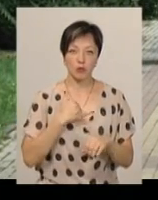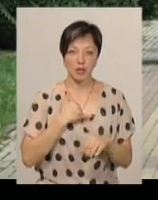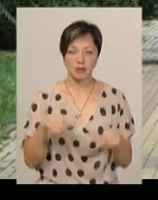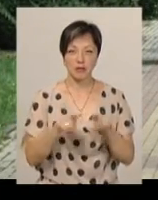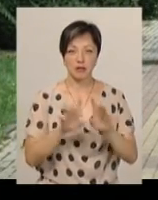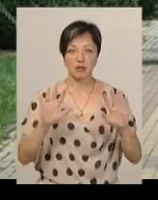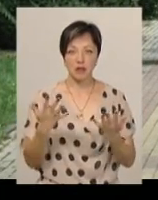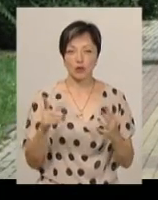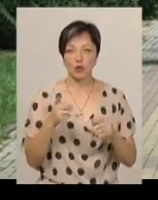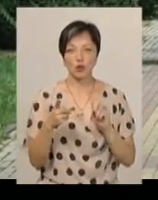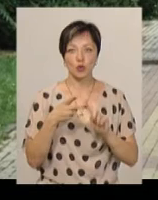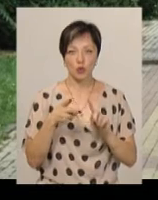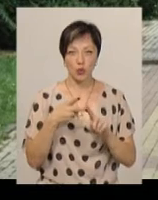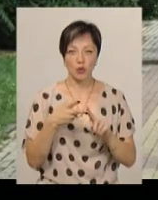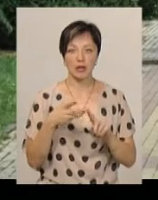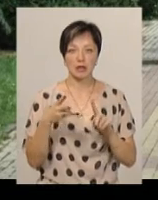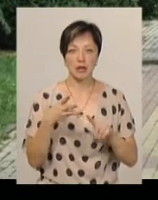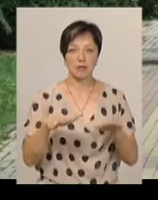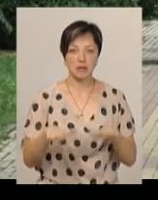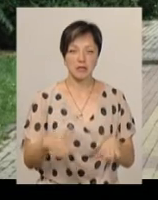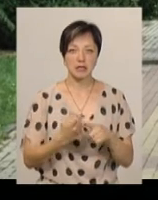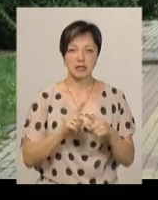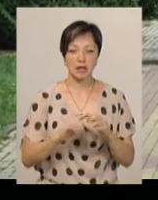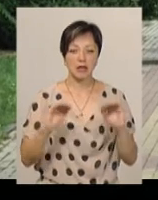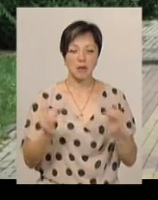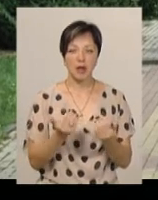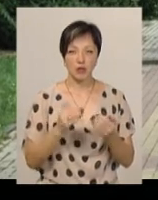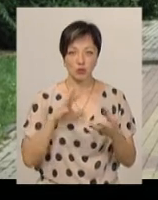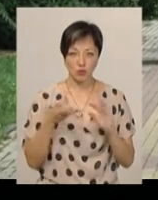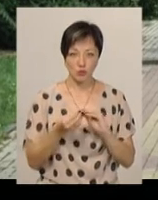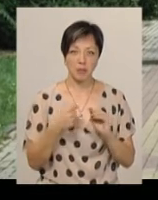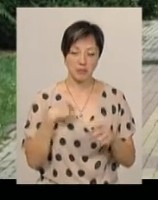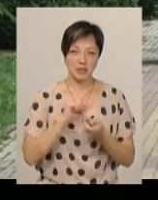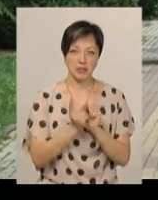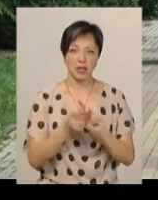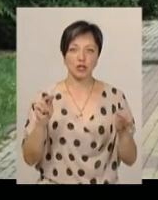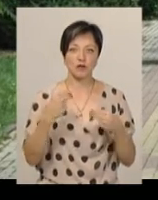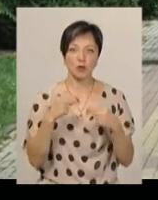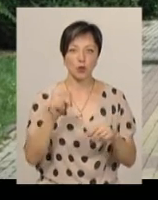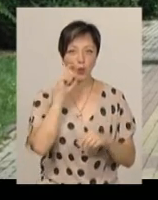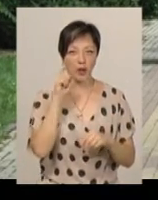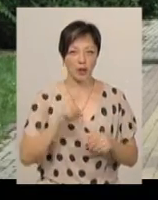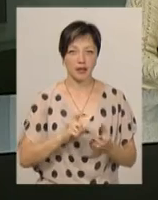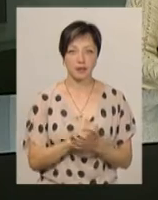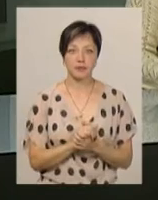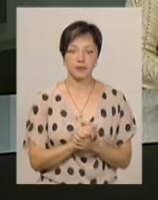склалося, що друге, друге та третє місце – це була найменша сума місць, і ми стали чемпіонами України.